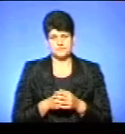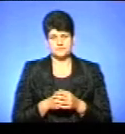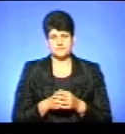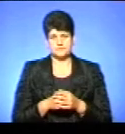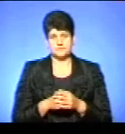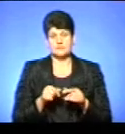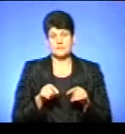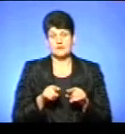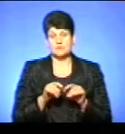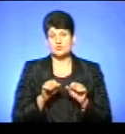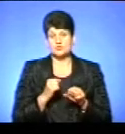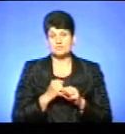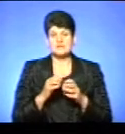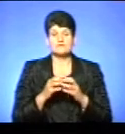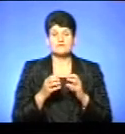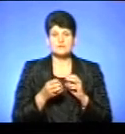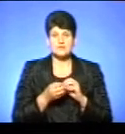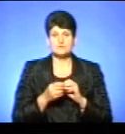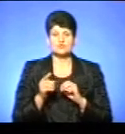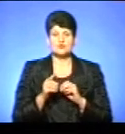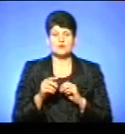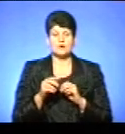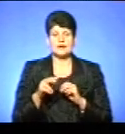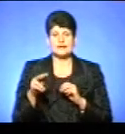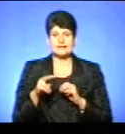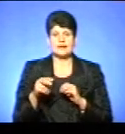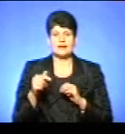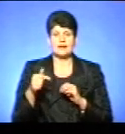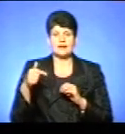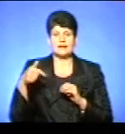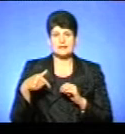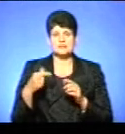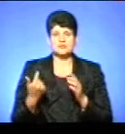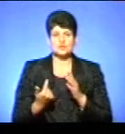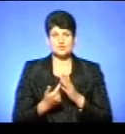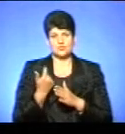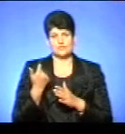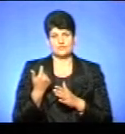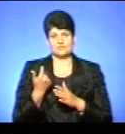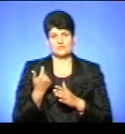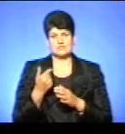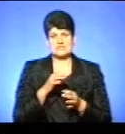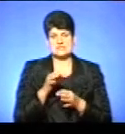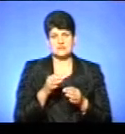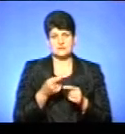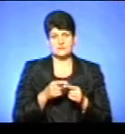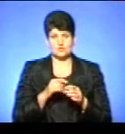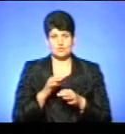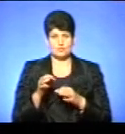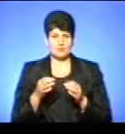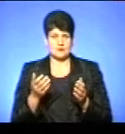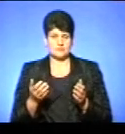Ну, таким чином можна зробити висновок, що літера «Г» знову залишилася обділена в цьому проєкті правопису.